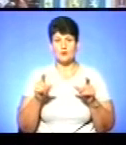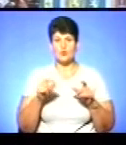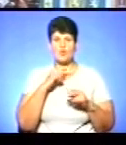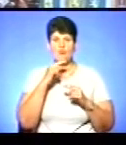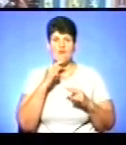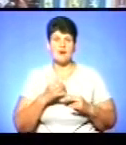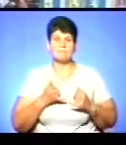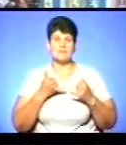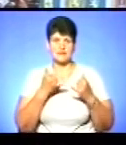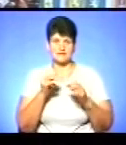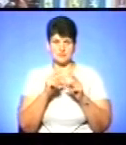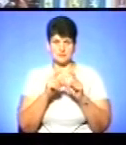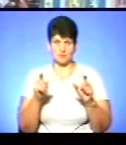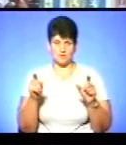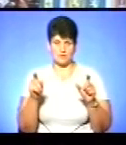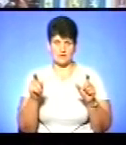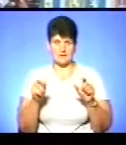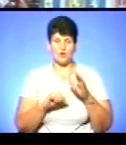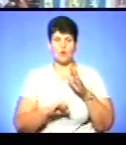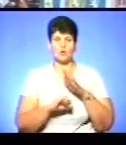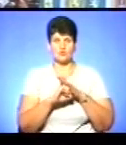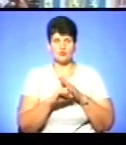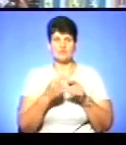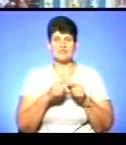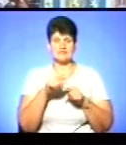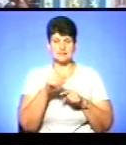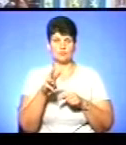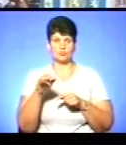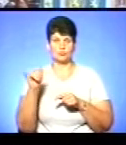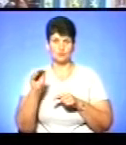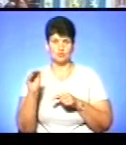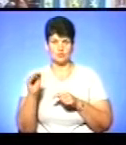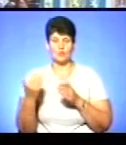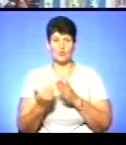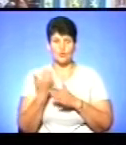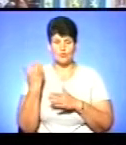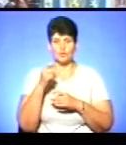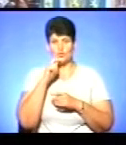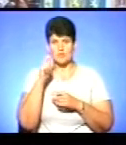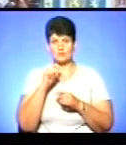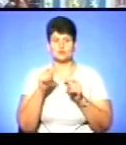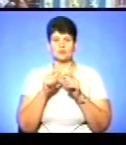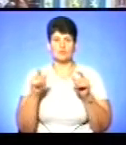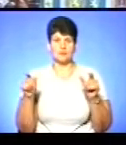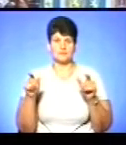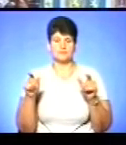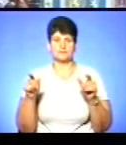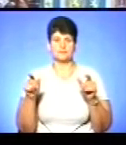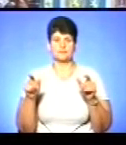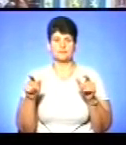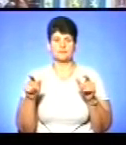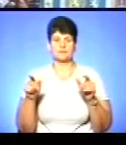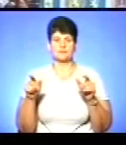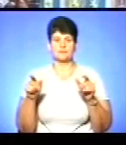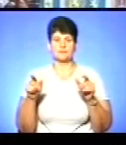приділилася школі. І на основі цієї НУШ, цієї нової української школи, випливли ззовні такі